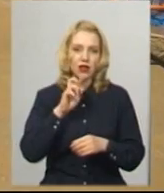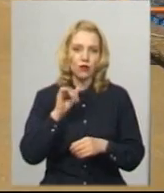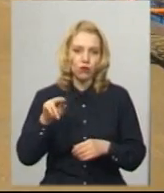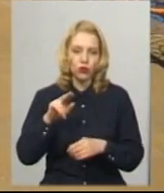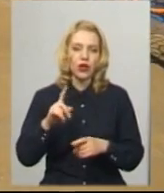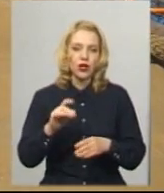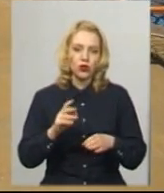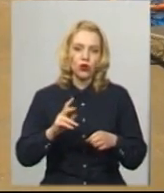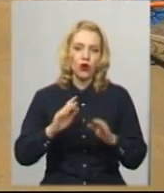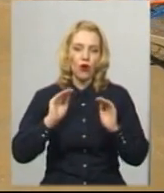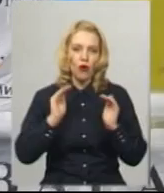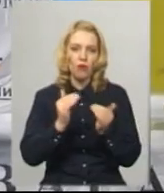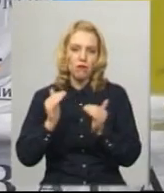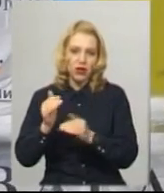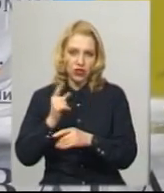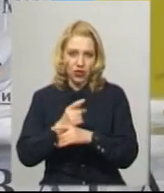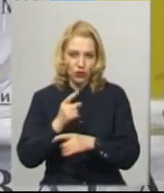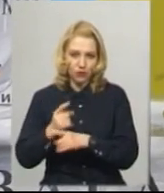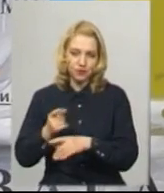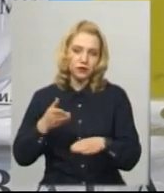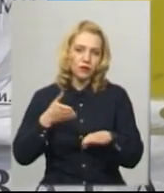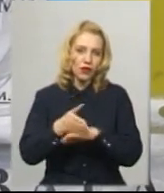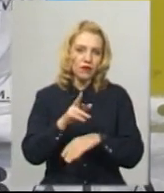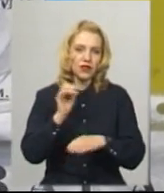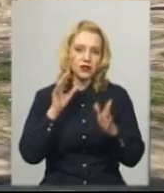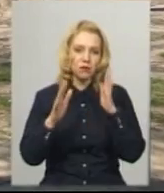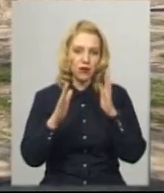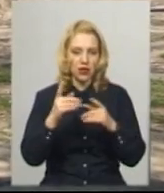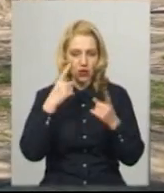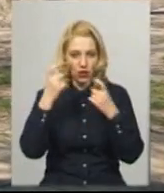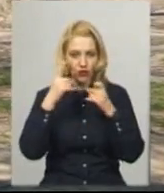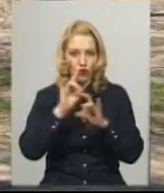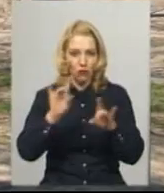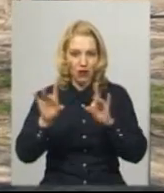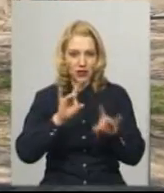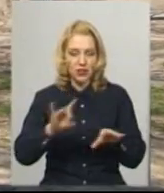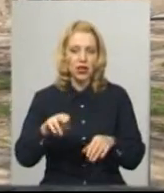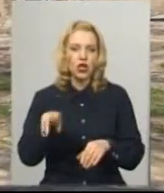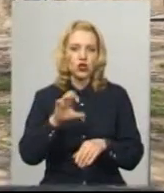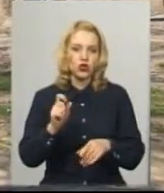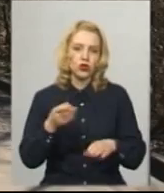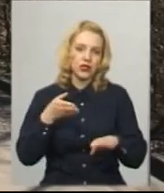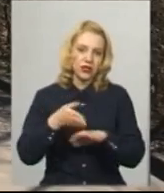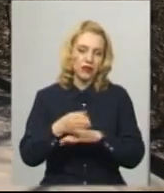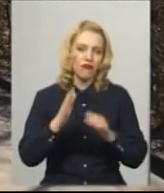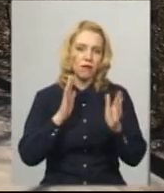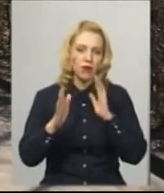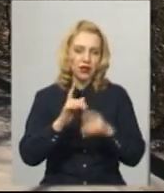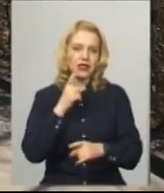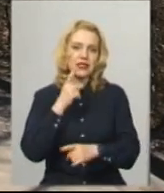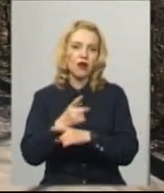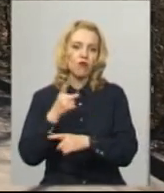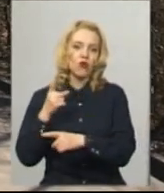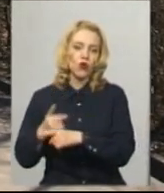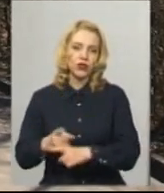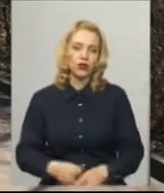парків міста Хмельницького і по інформуванню мешканців щодо того, що відпочивати у парках заборонено. Тетяна Ворожцова, Олександр Горішевський. Новини